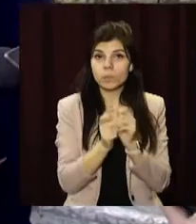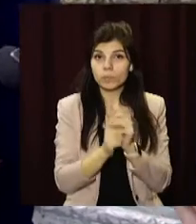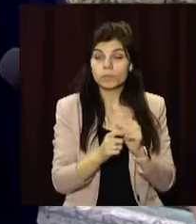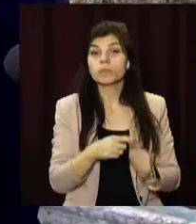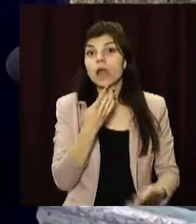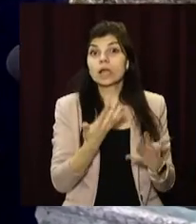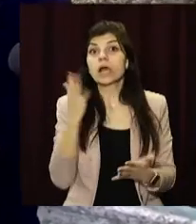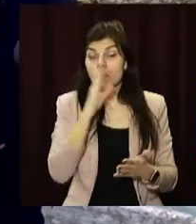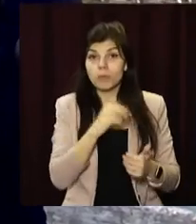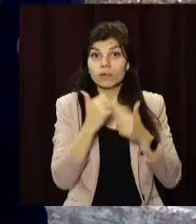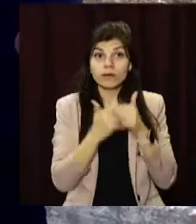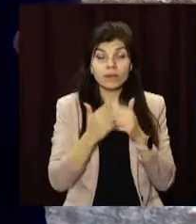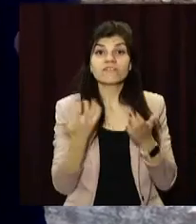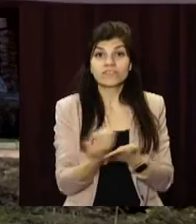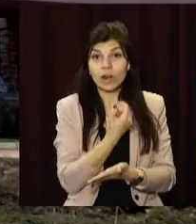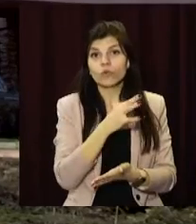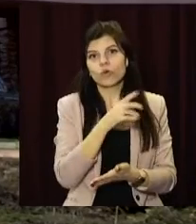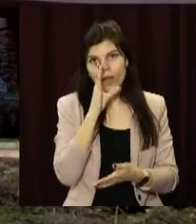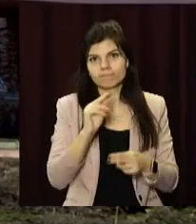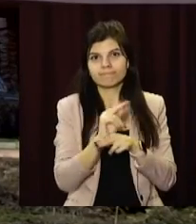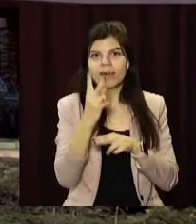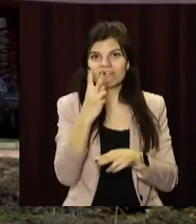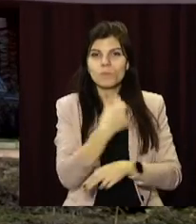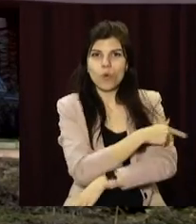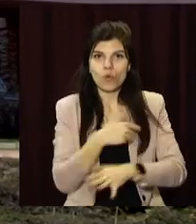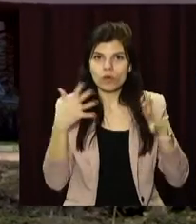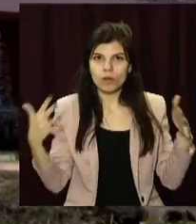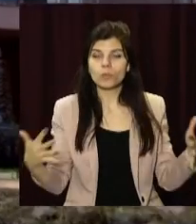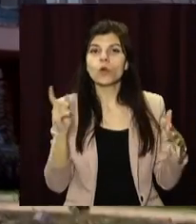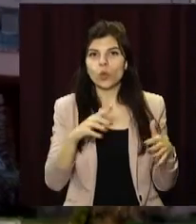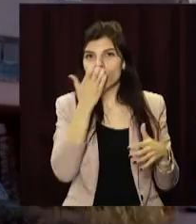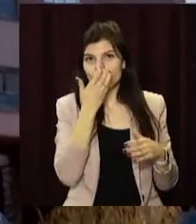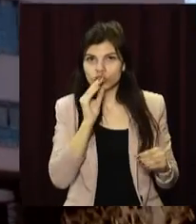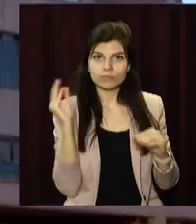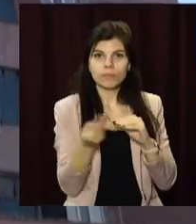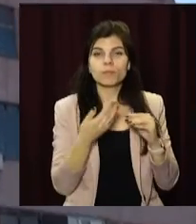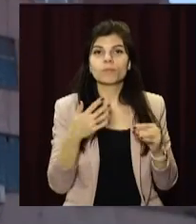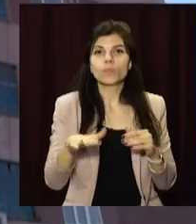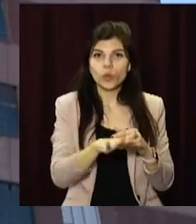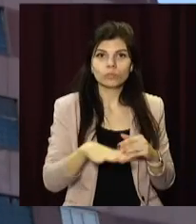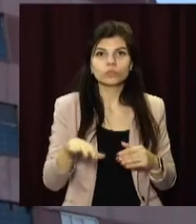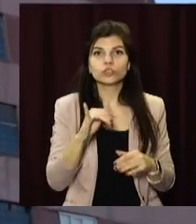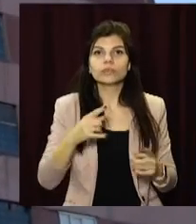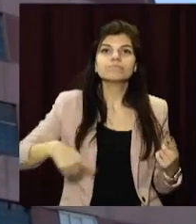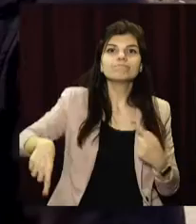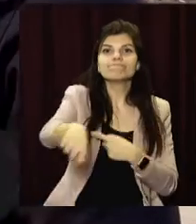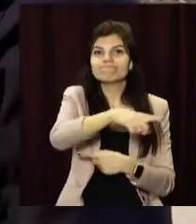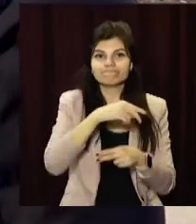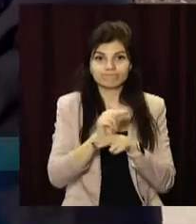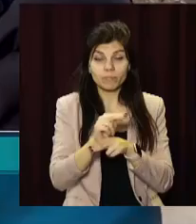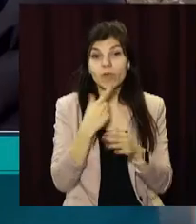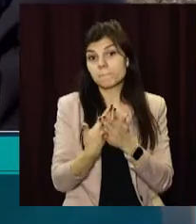Якщо пощастить, місто за грантові кошти капітально відремонтує дві великі лікарні, а також утеплить приміщення та впорядкують територію навколо.